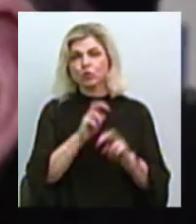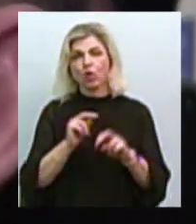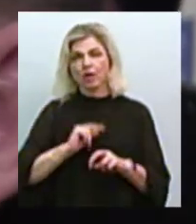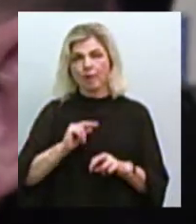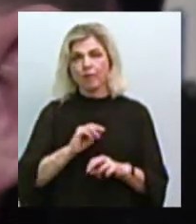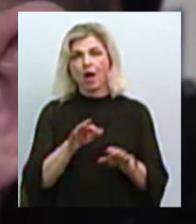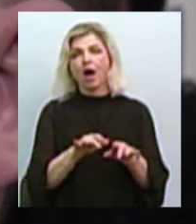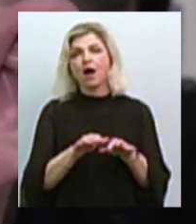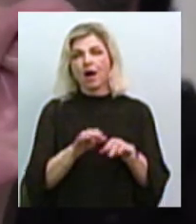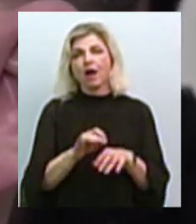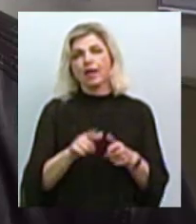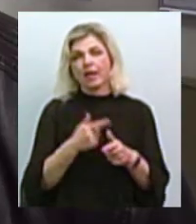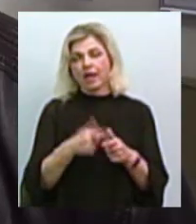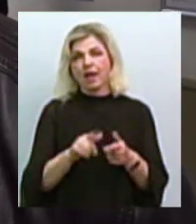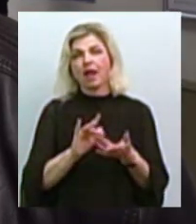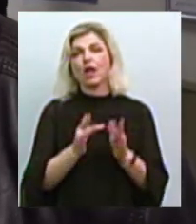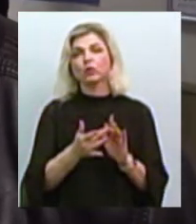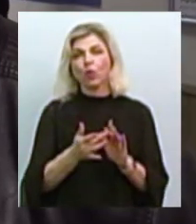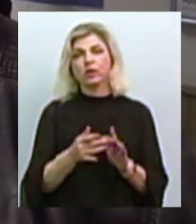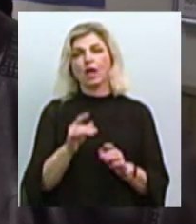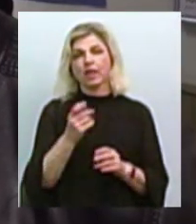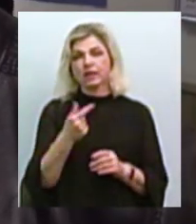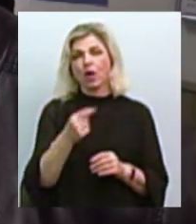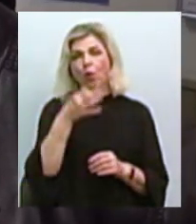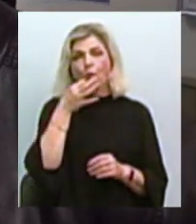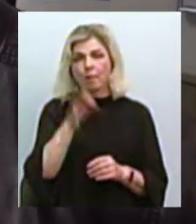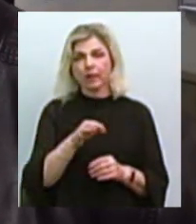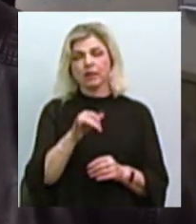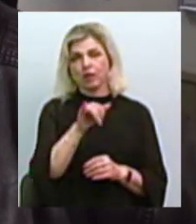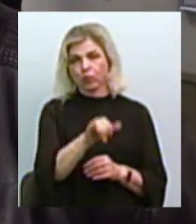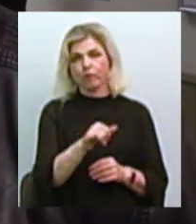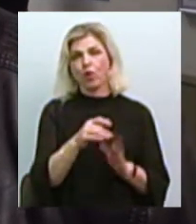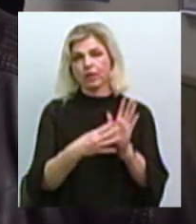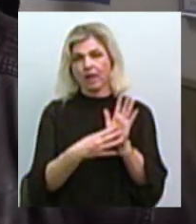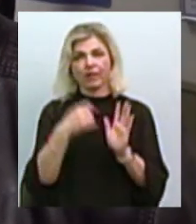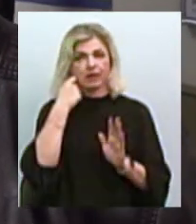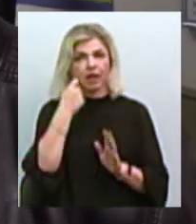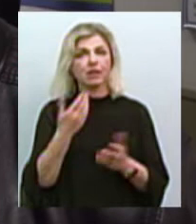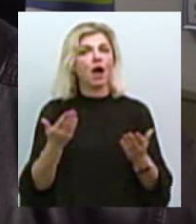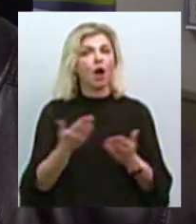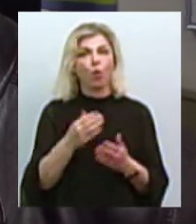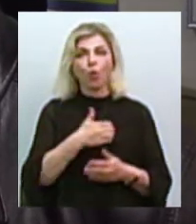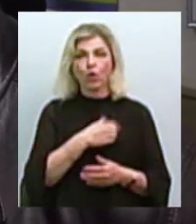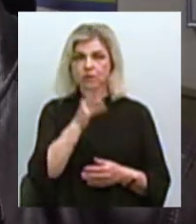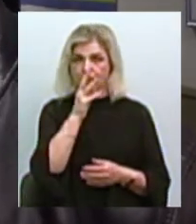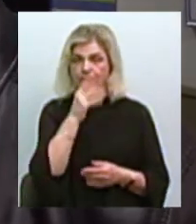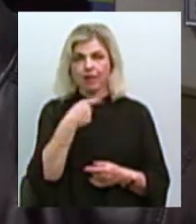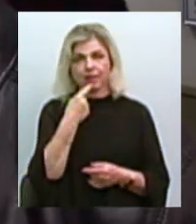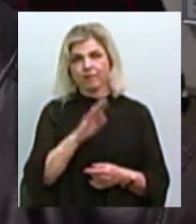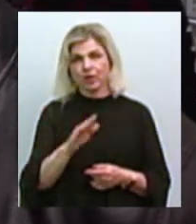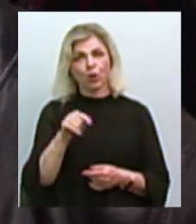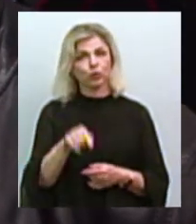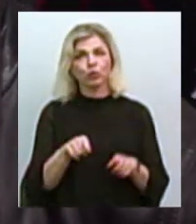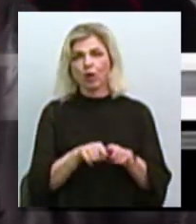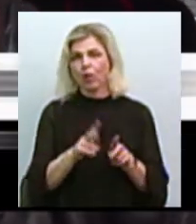ІТ-технології або електроніки. Де досвід чоловіка 9 років. Яку б хотів зарплатню, не сказав. Говорить, тут такої не